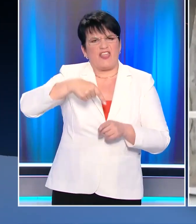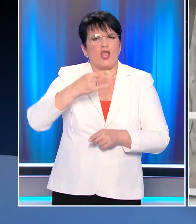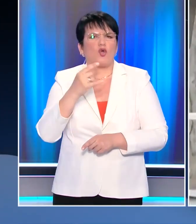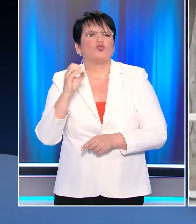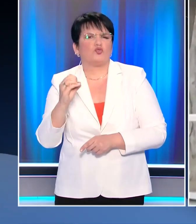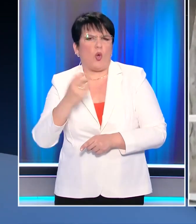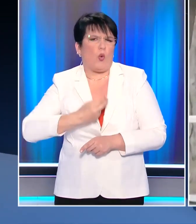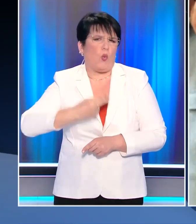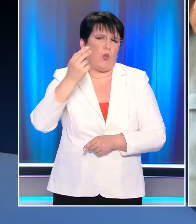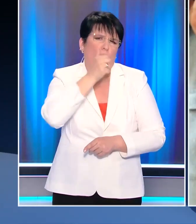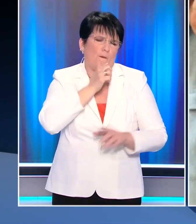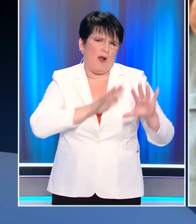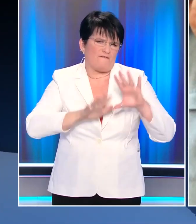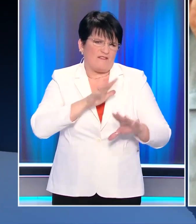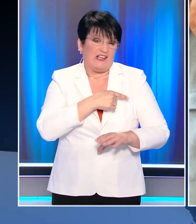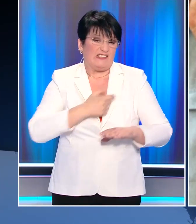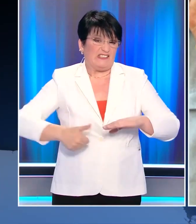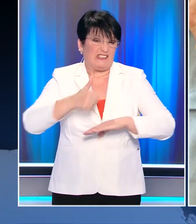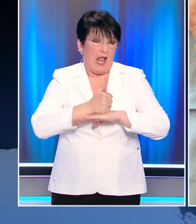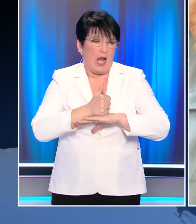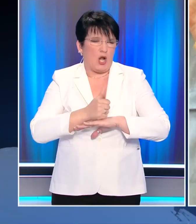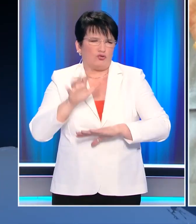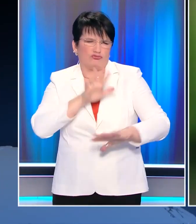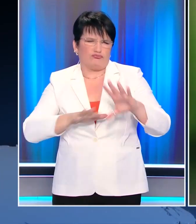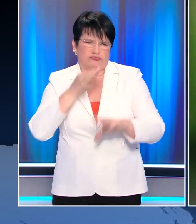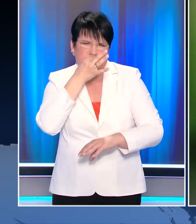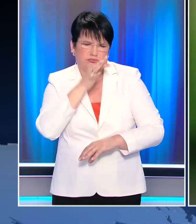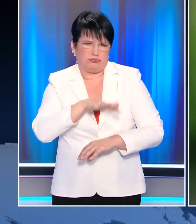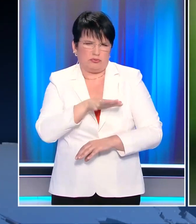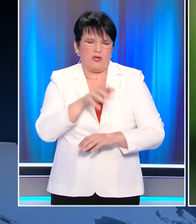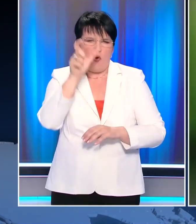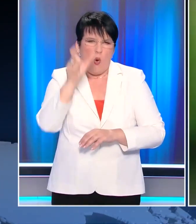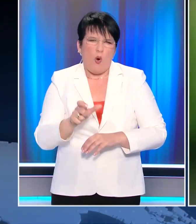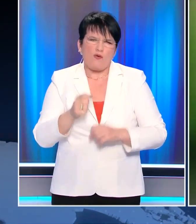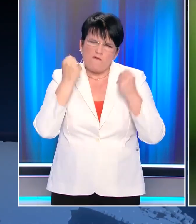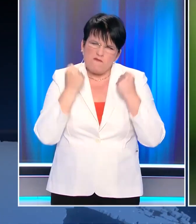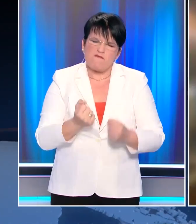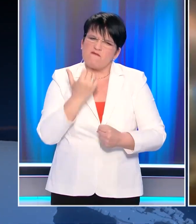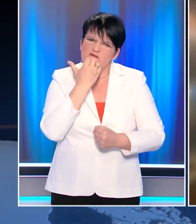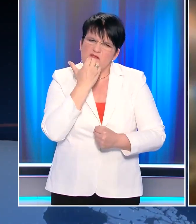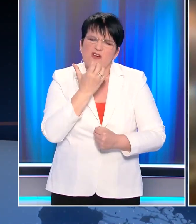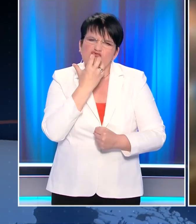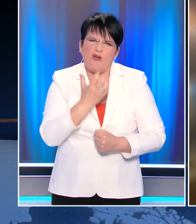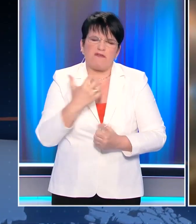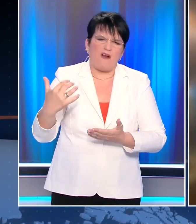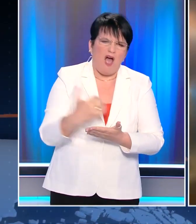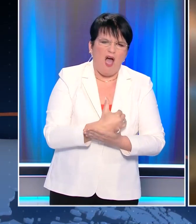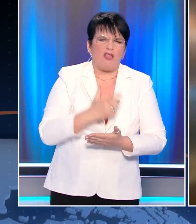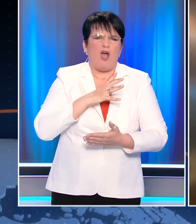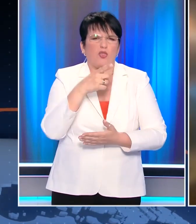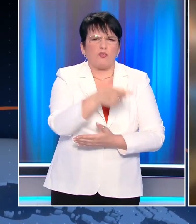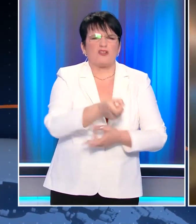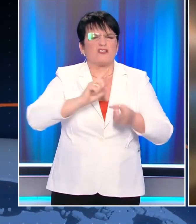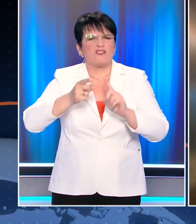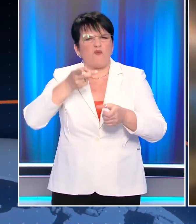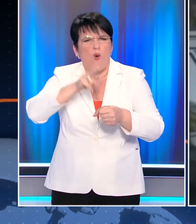παλιούς της Greek Mafia ηγετικός στέλεχος των συμμοριών της νύχτας. Είχε βαρύ βιογραφικό με σοβαρά αδικήματα όπως εμπλοκή σε ανθρωποκτονία